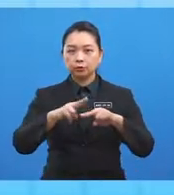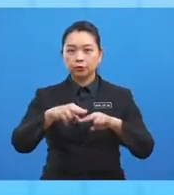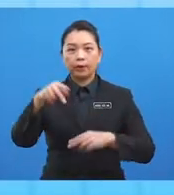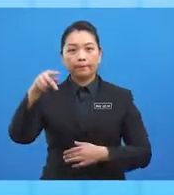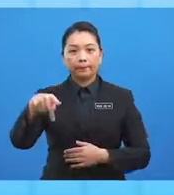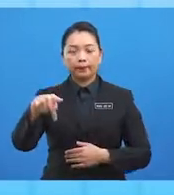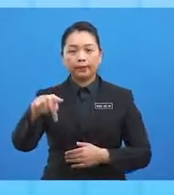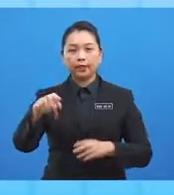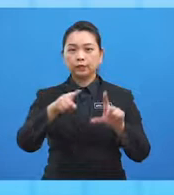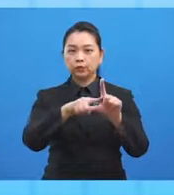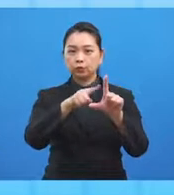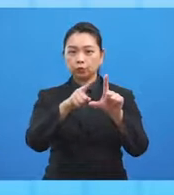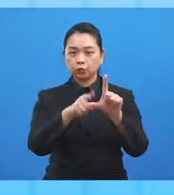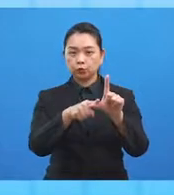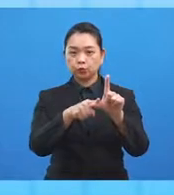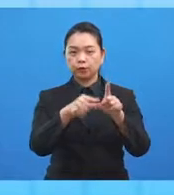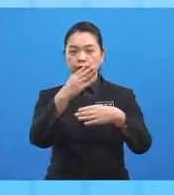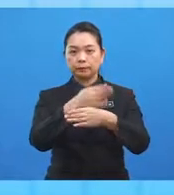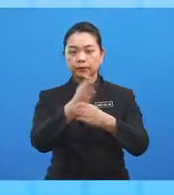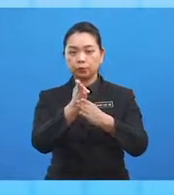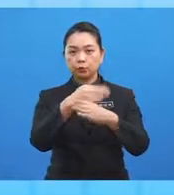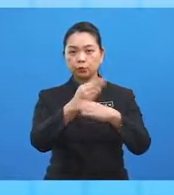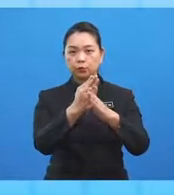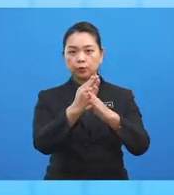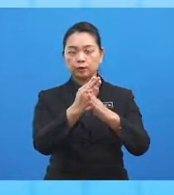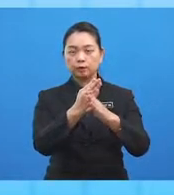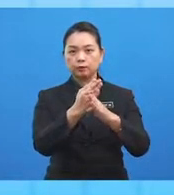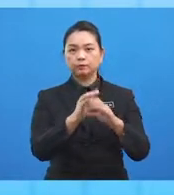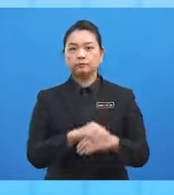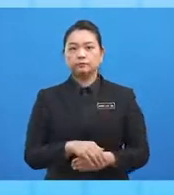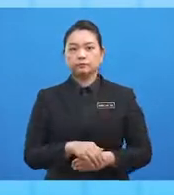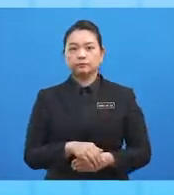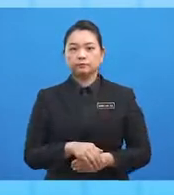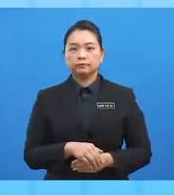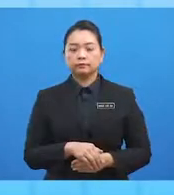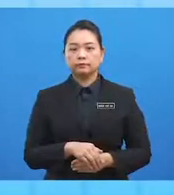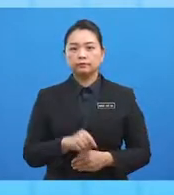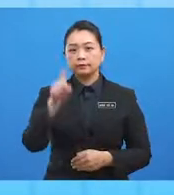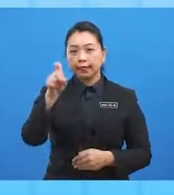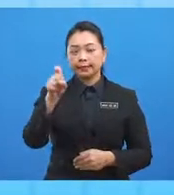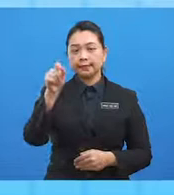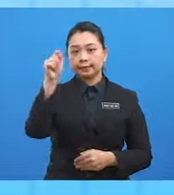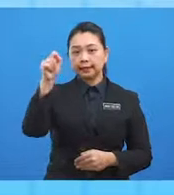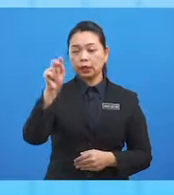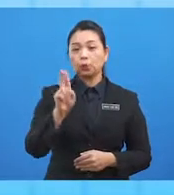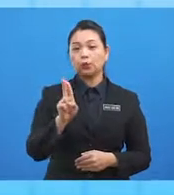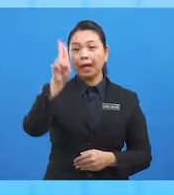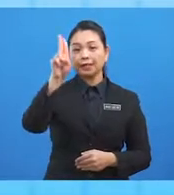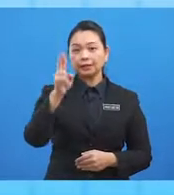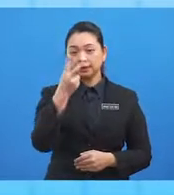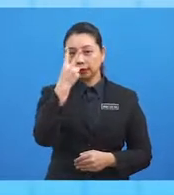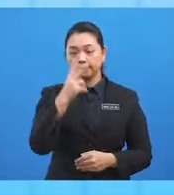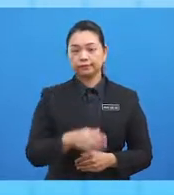sudut yang terbentuk dari garisan khatul istiwa iaitu X dajah ke arah utara.